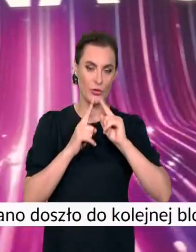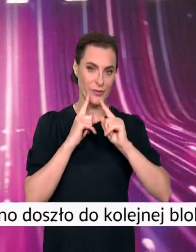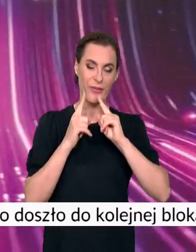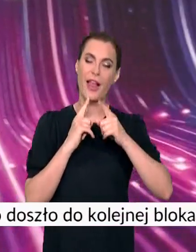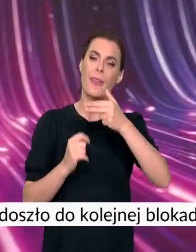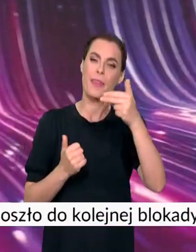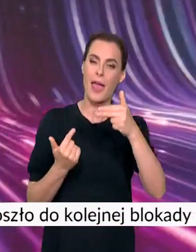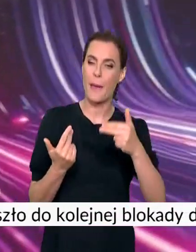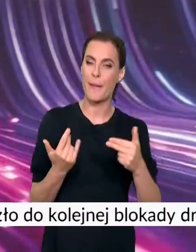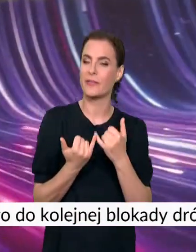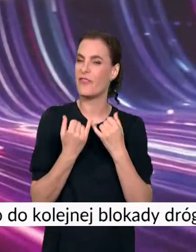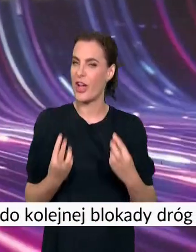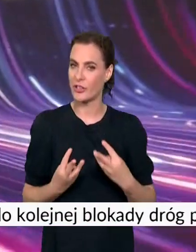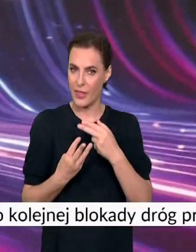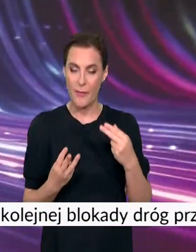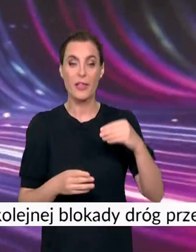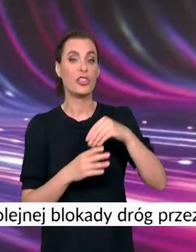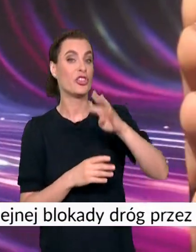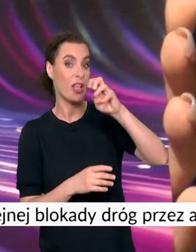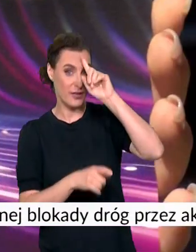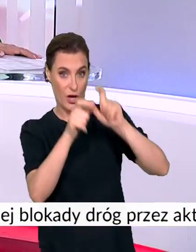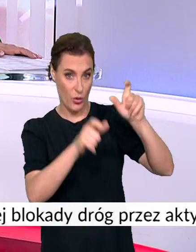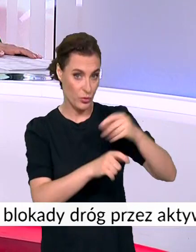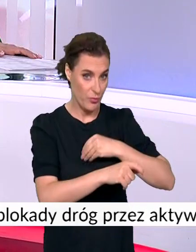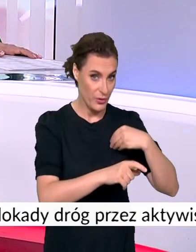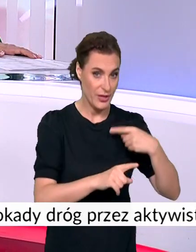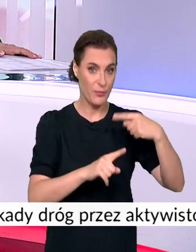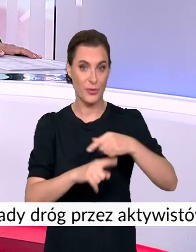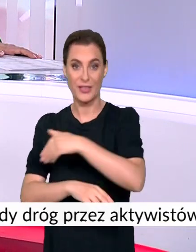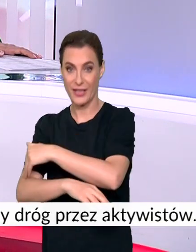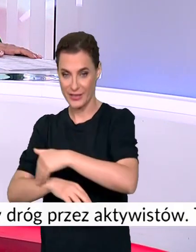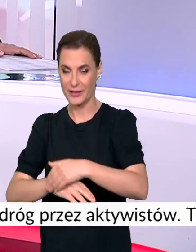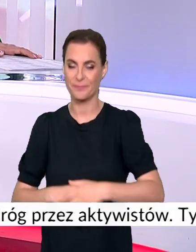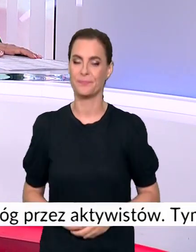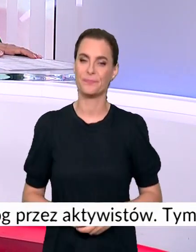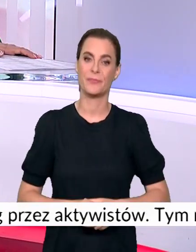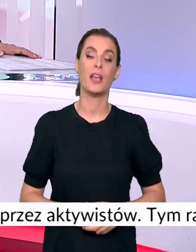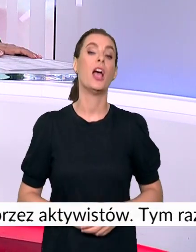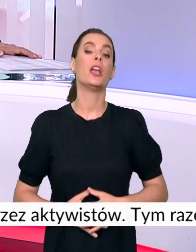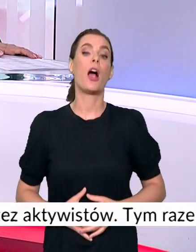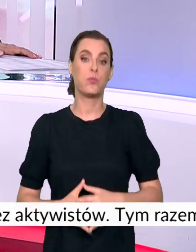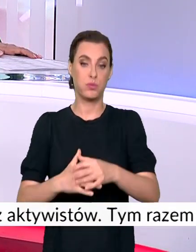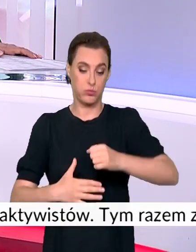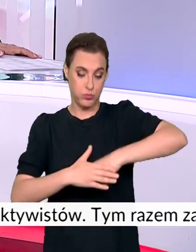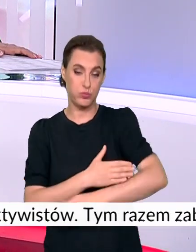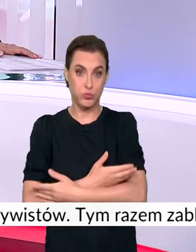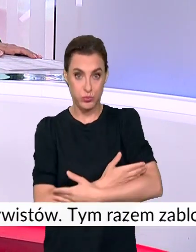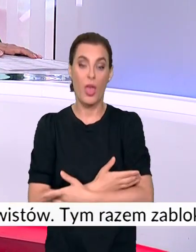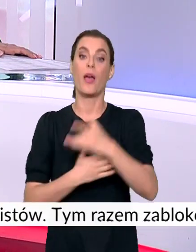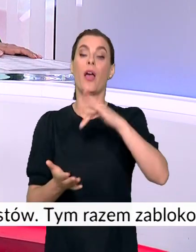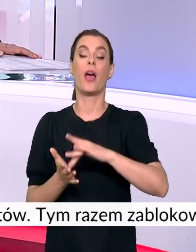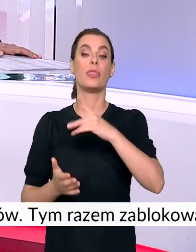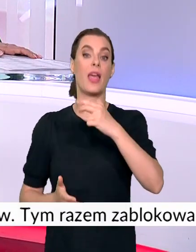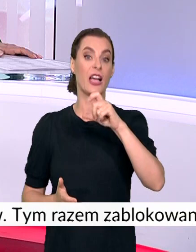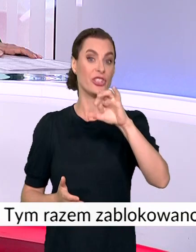tematy. 400 panelistów z Polski, ale również z zagranicy. Prezenty dla nowonarodzonych w Nasielsku. Od lipca na